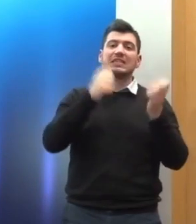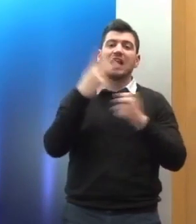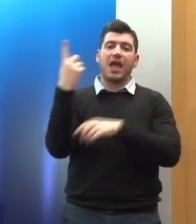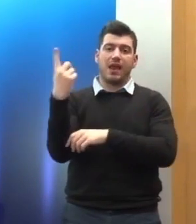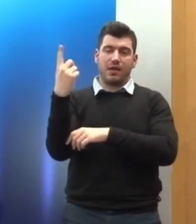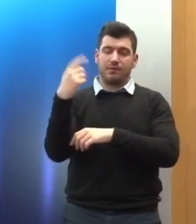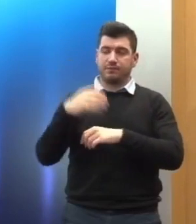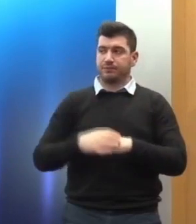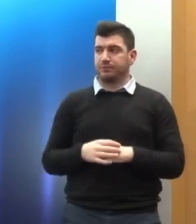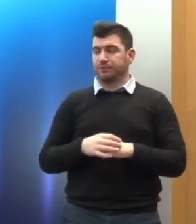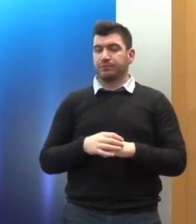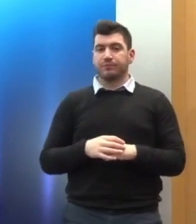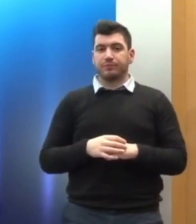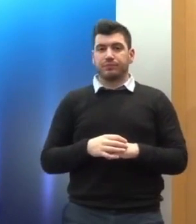ελευθερίας